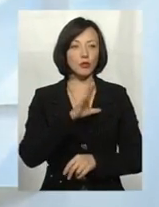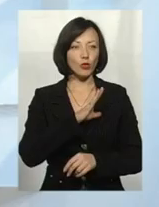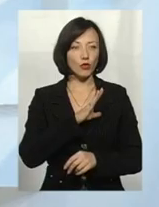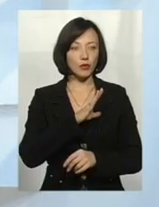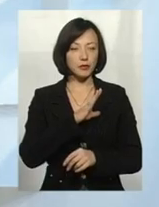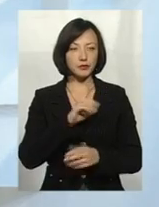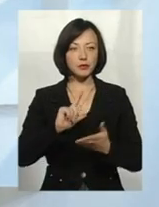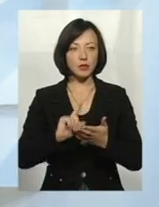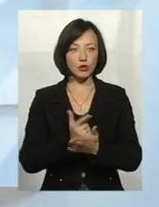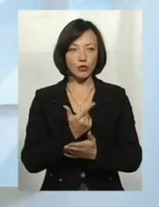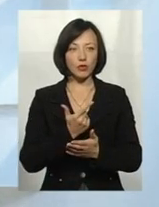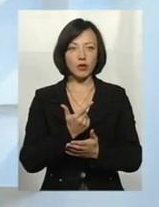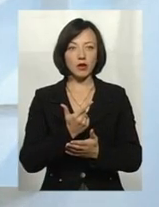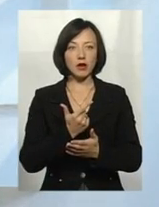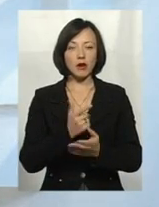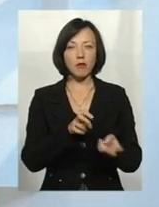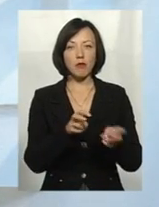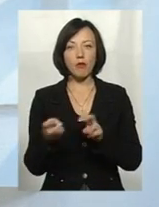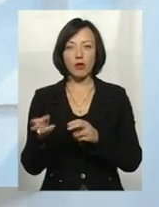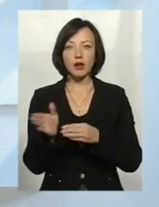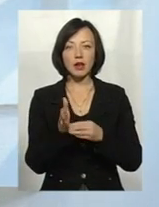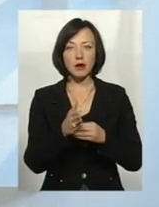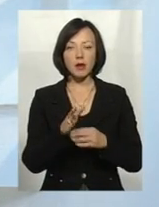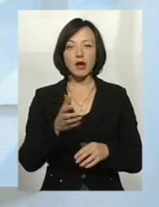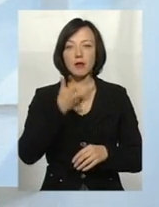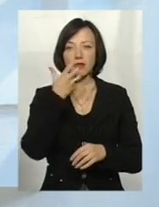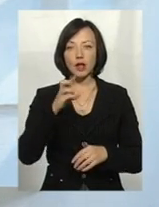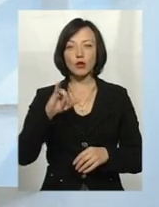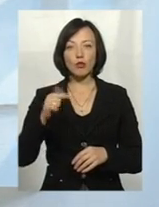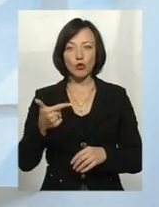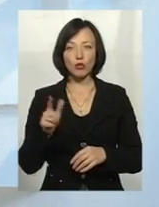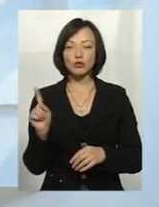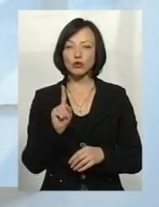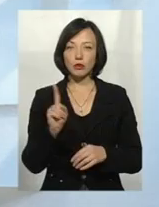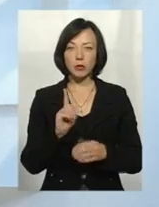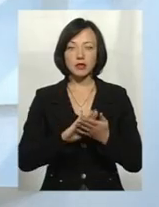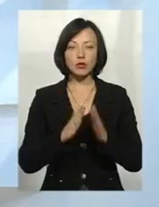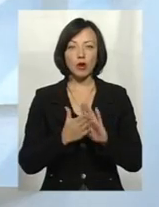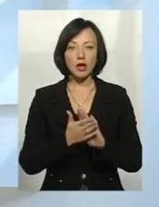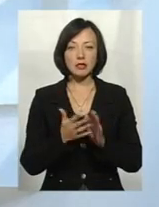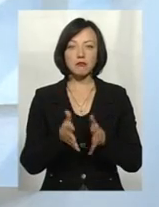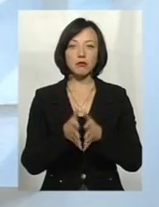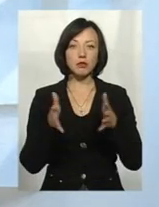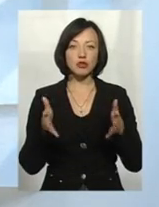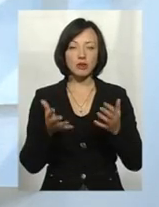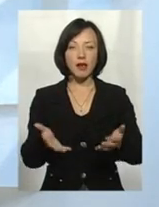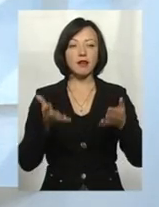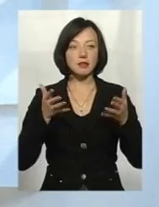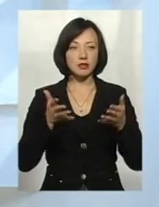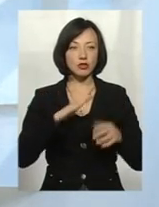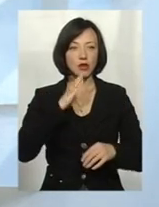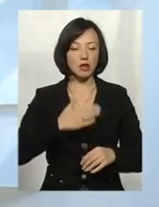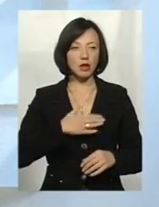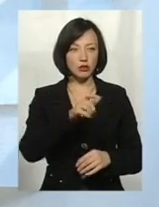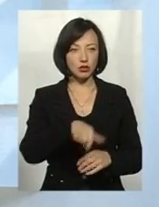черговий мор Риби у Південному Бузі. Для того, аби картинка була більш ясніша для